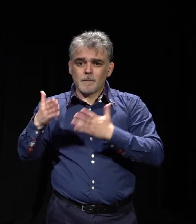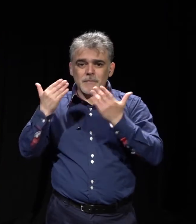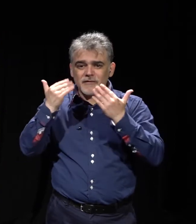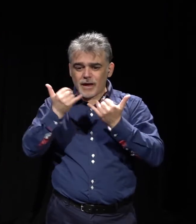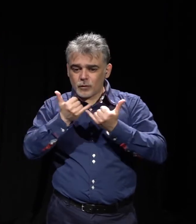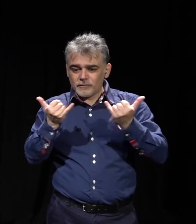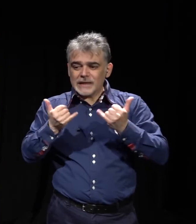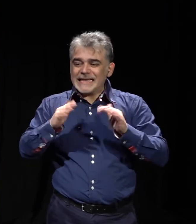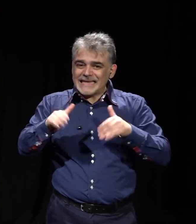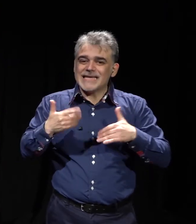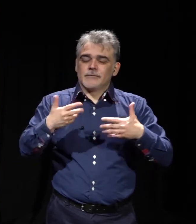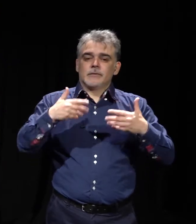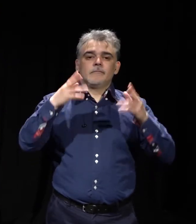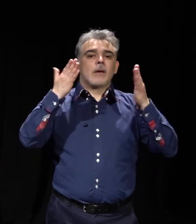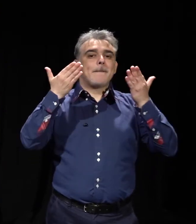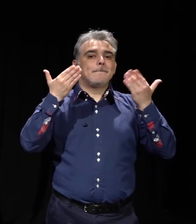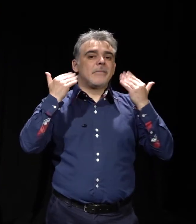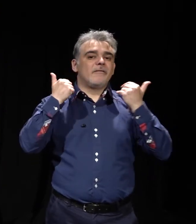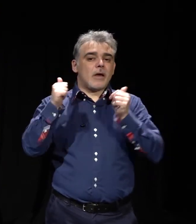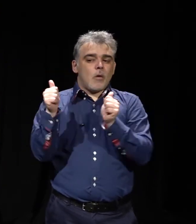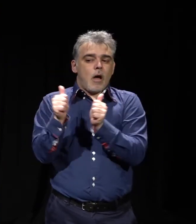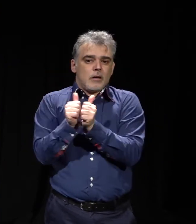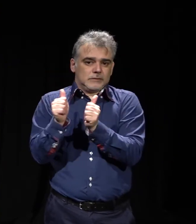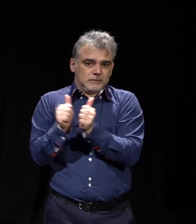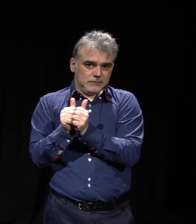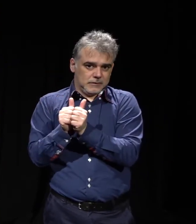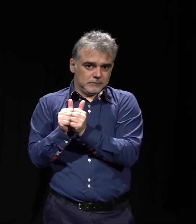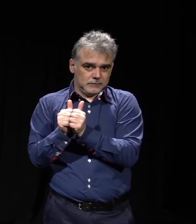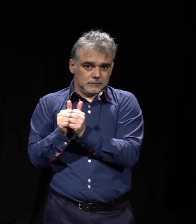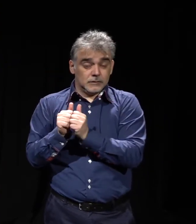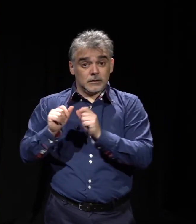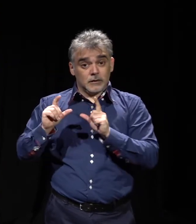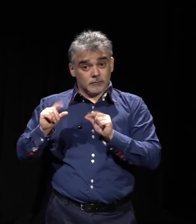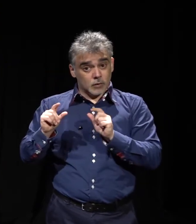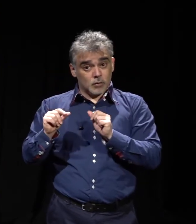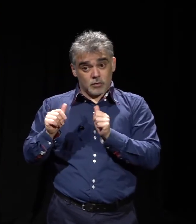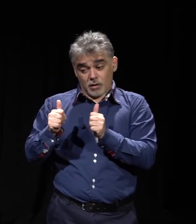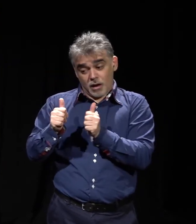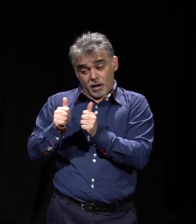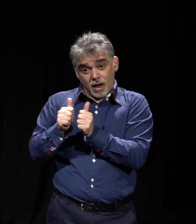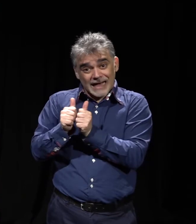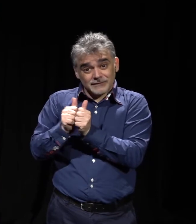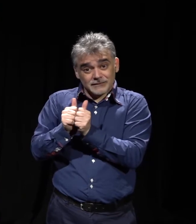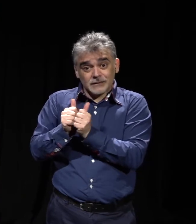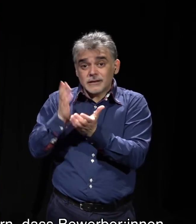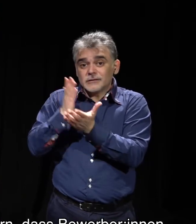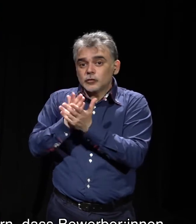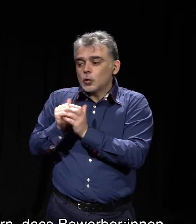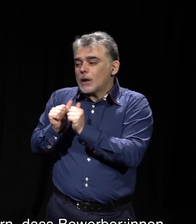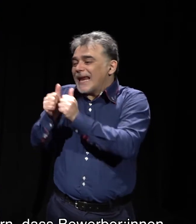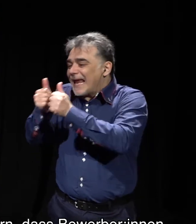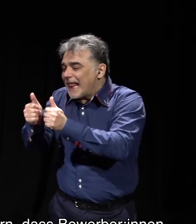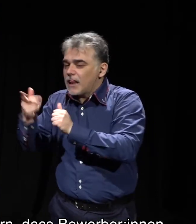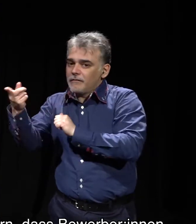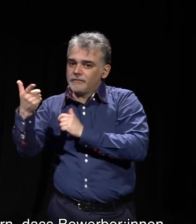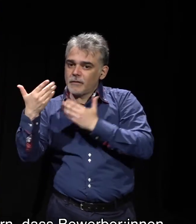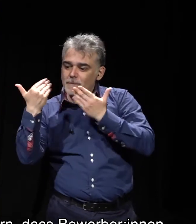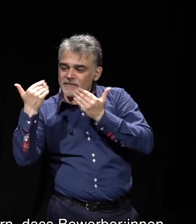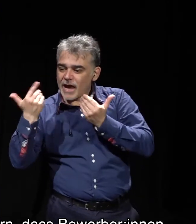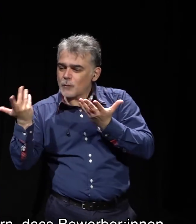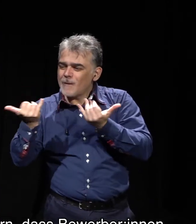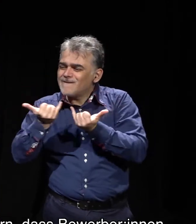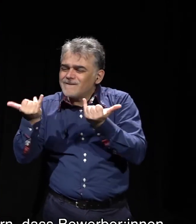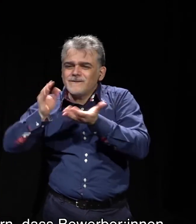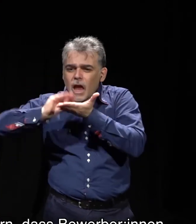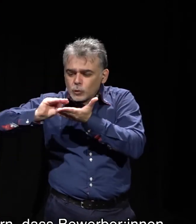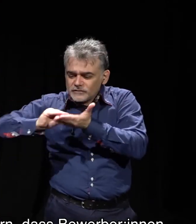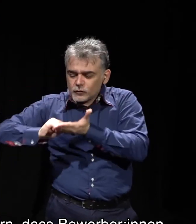with a support worker to write up their application and submit their application. The second bit, which is really key,